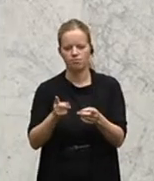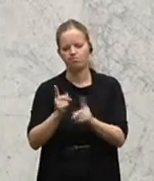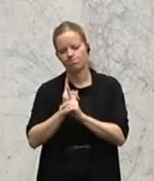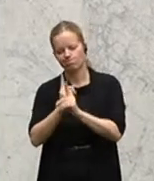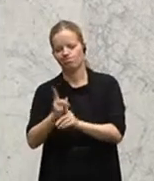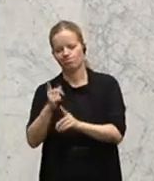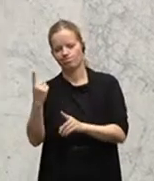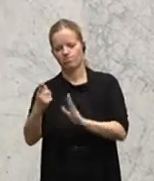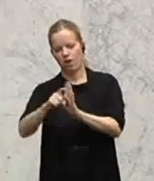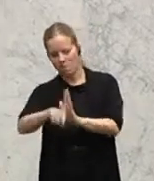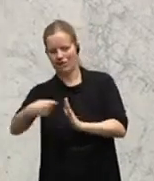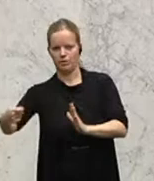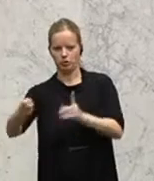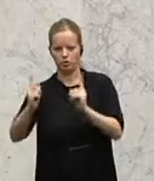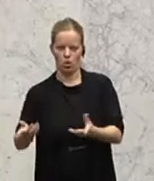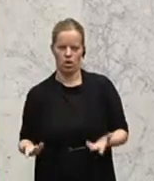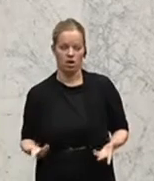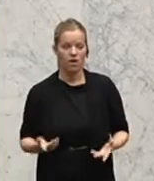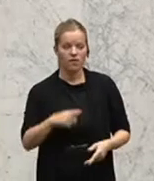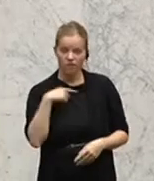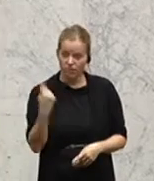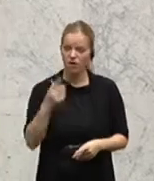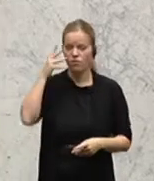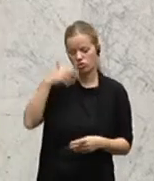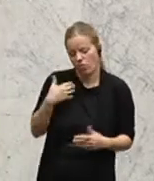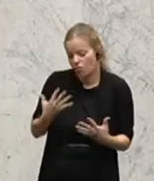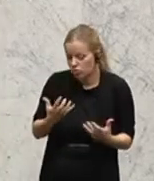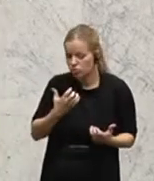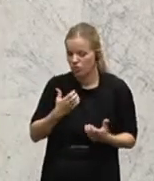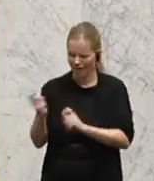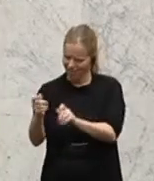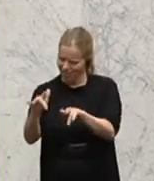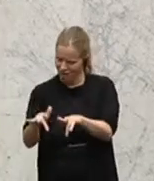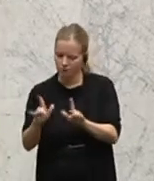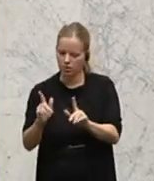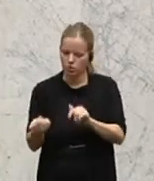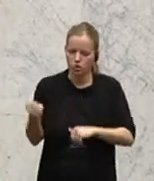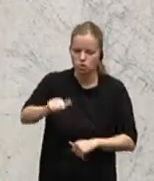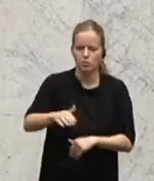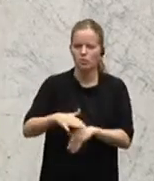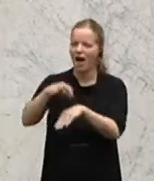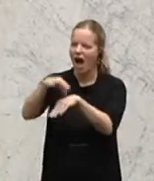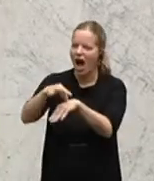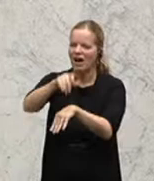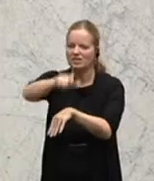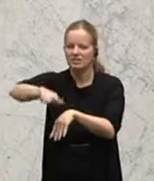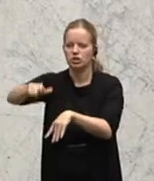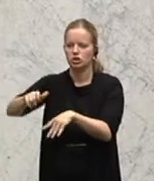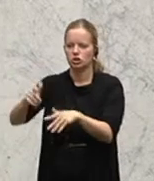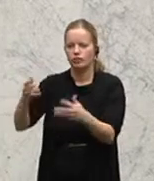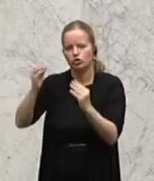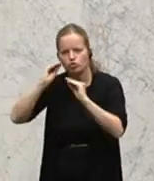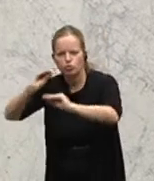den gemeinsamen Antrag hinausgehend hätten wir uns auch noch gewünscht, dass in Bezug auf die Schulung von Ärzten und auch schon in der